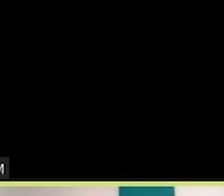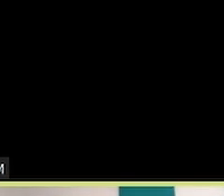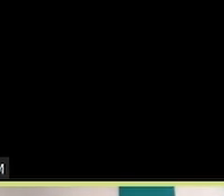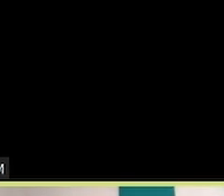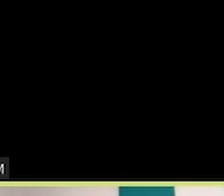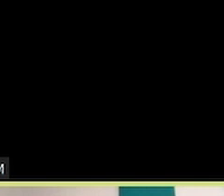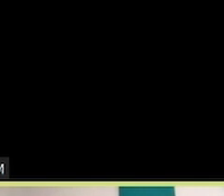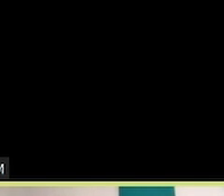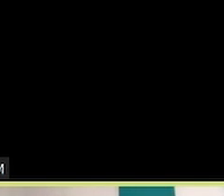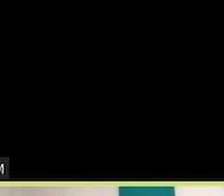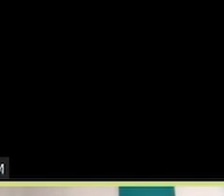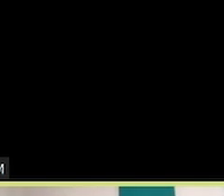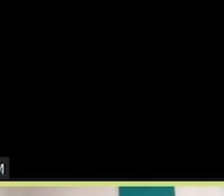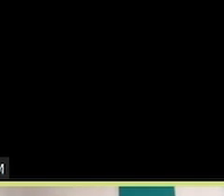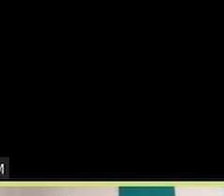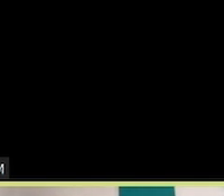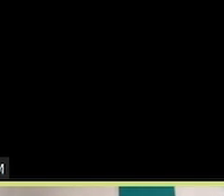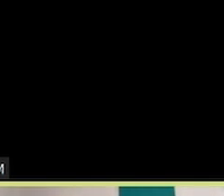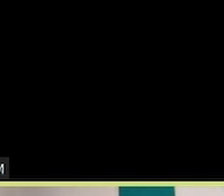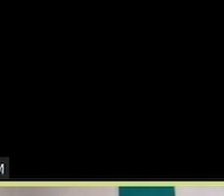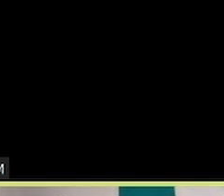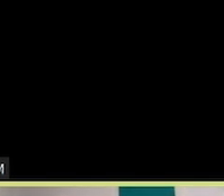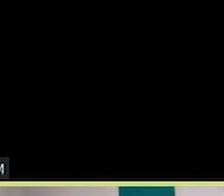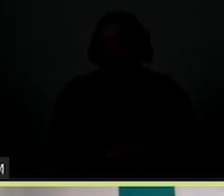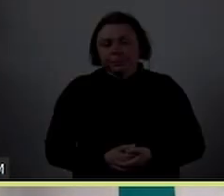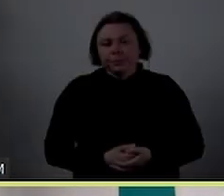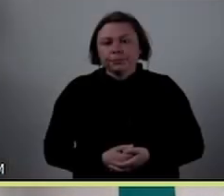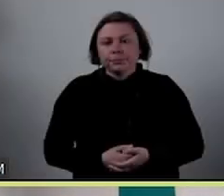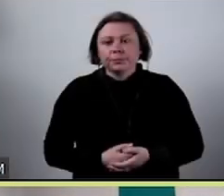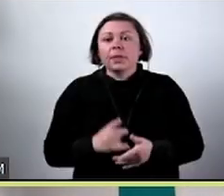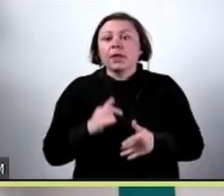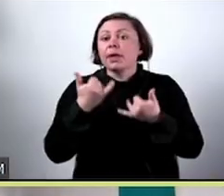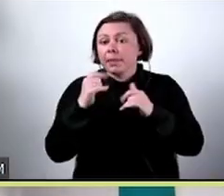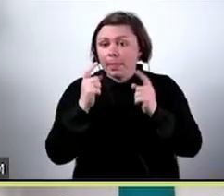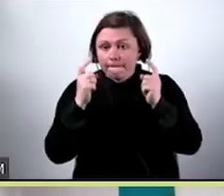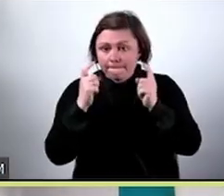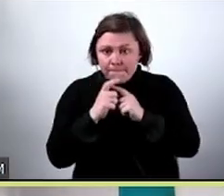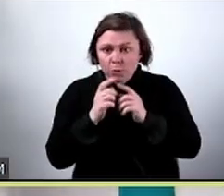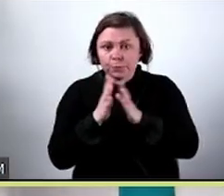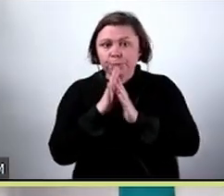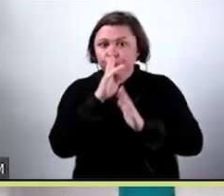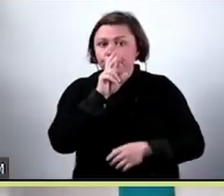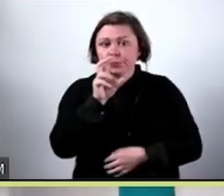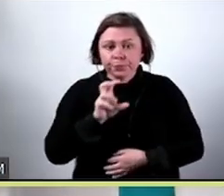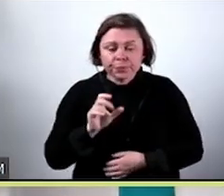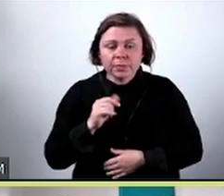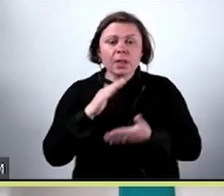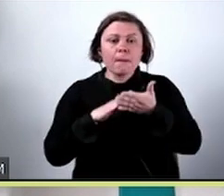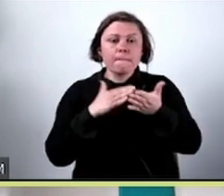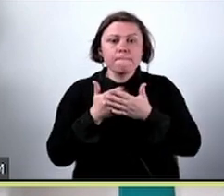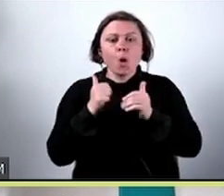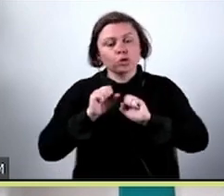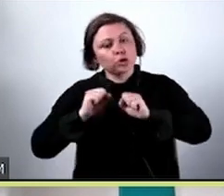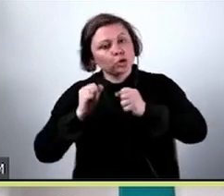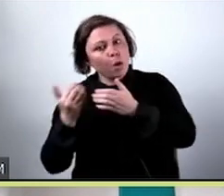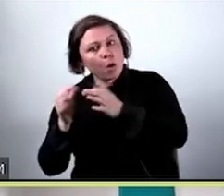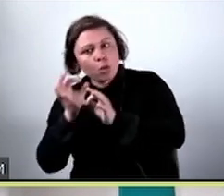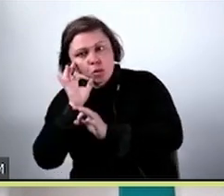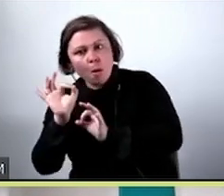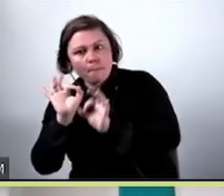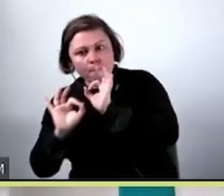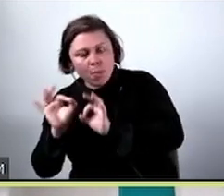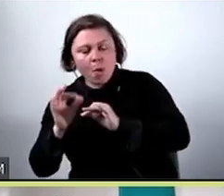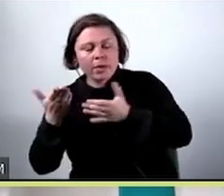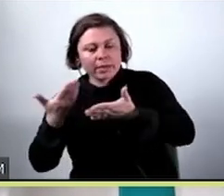wyjaśnialności modeli. Natomiast inny punkt, to zobaczyć, dla jakich przypadków model działa poprawnie, a dla jakich zwraca niepoprawne